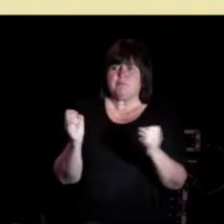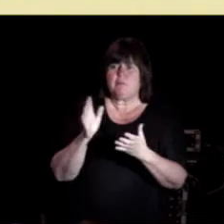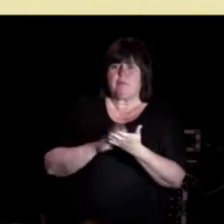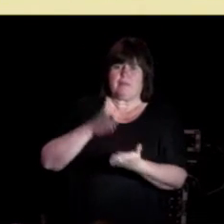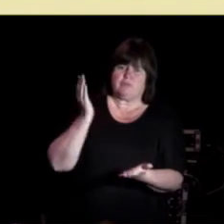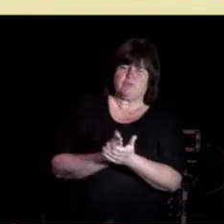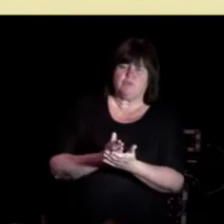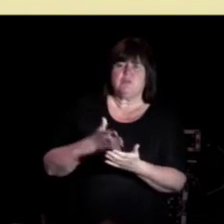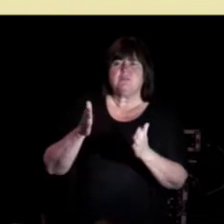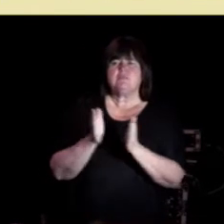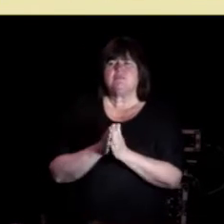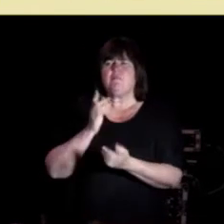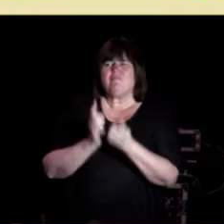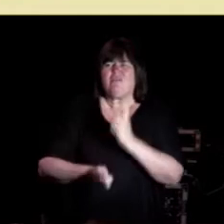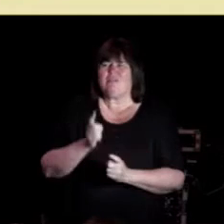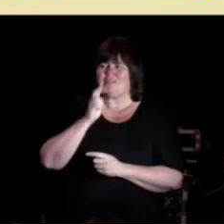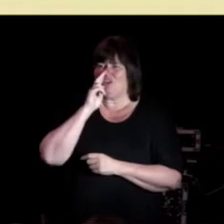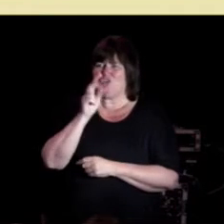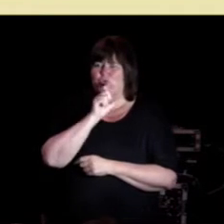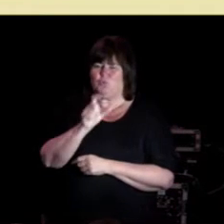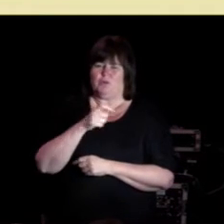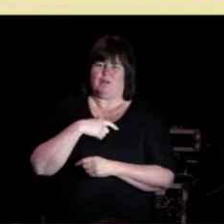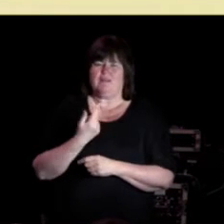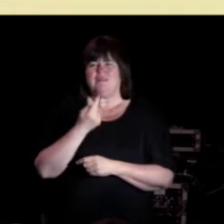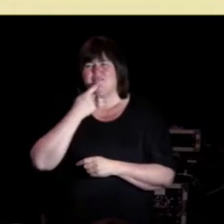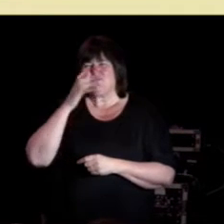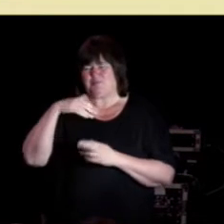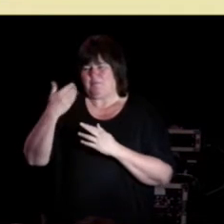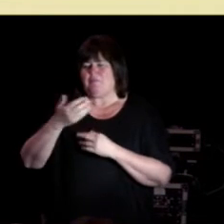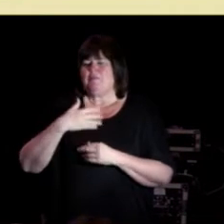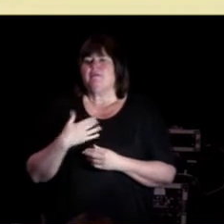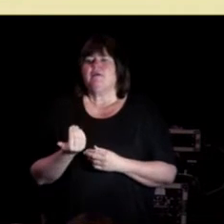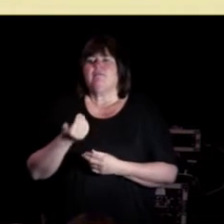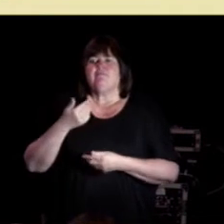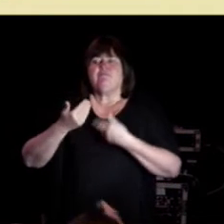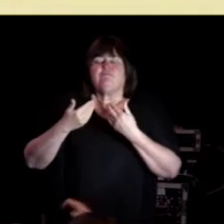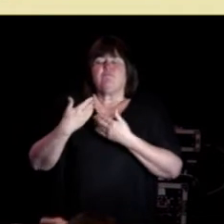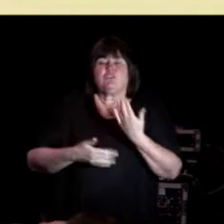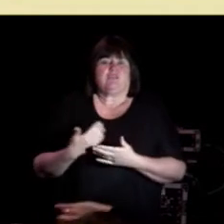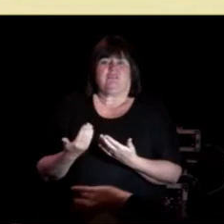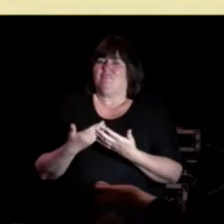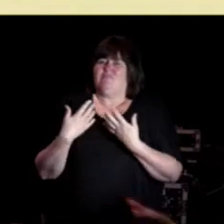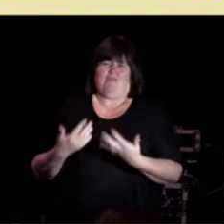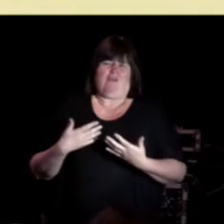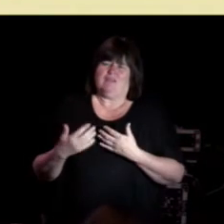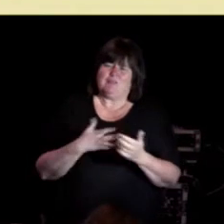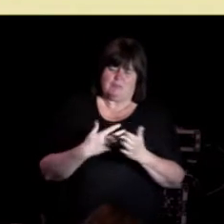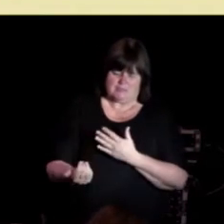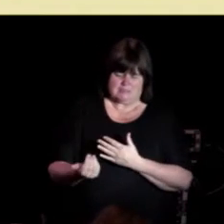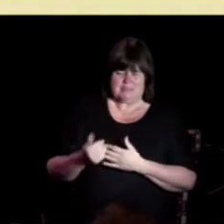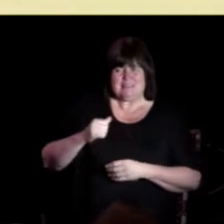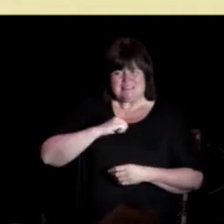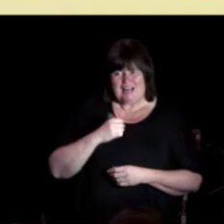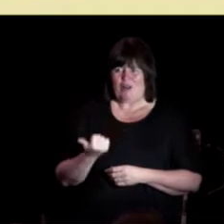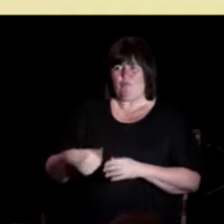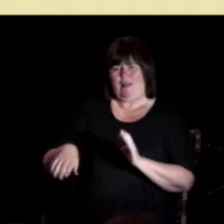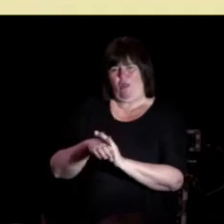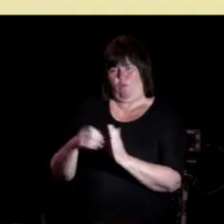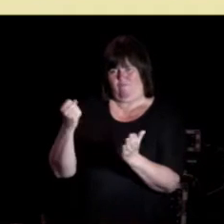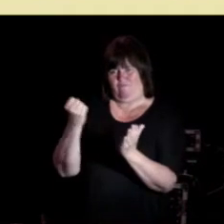samvalg, som er det nye ordet, jeg kommer litt tilbake til det, fortsatt er uvanlig i praksis, til tross for at det er lovfestet.